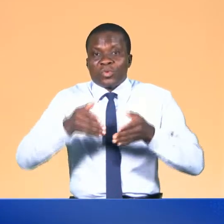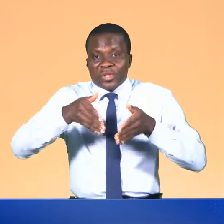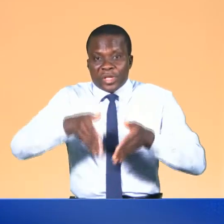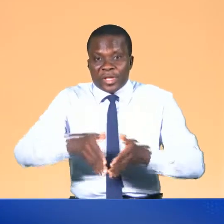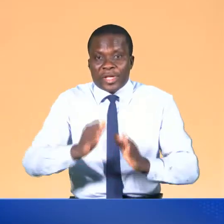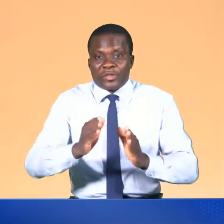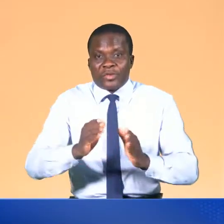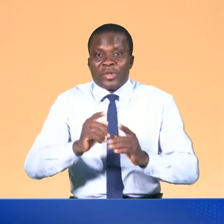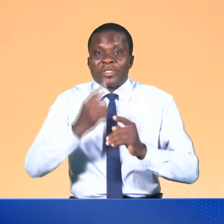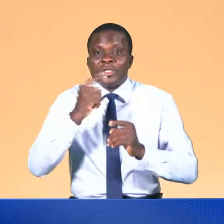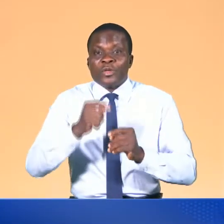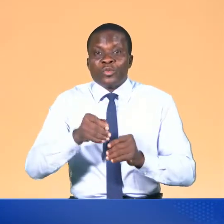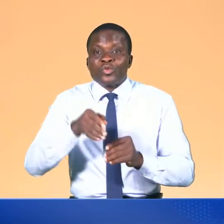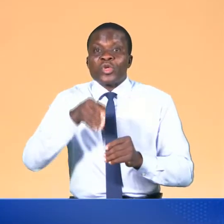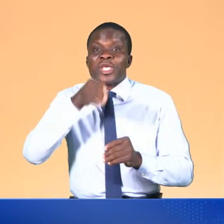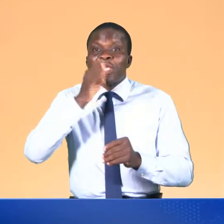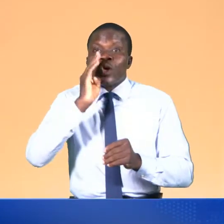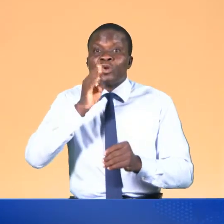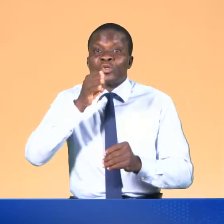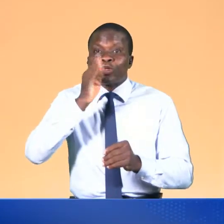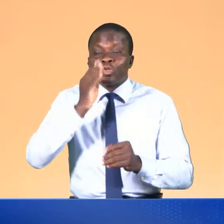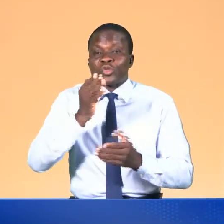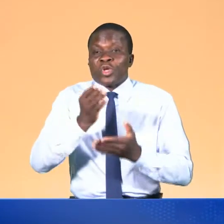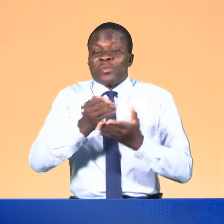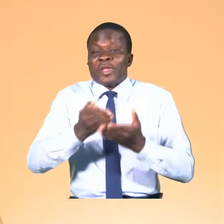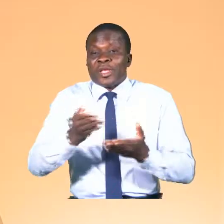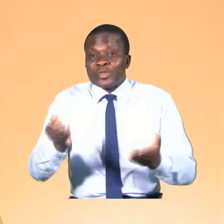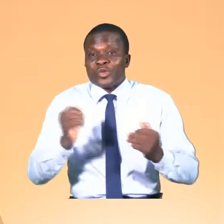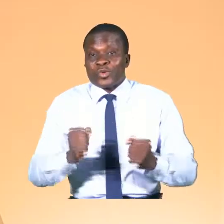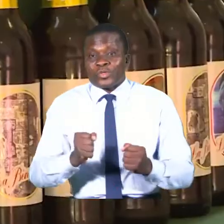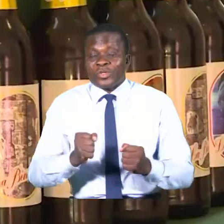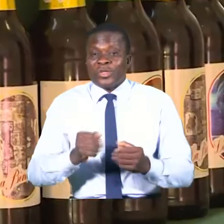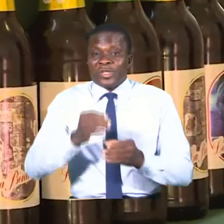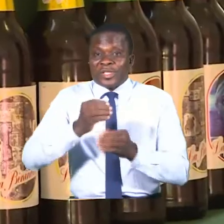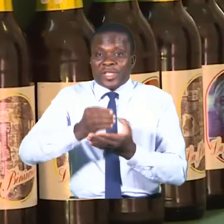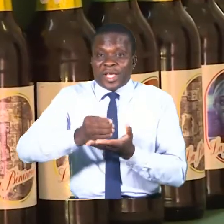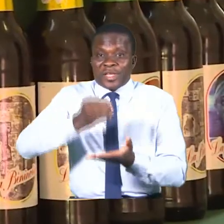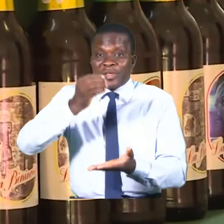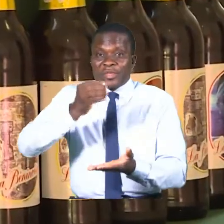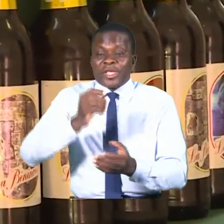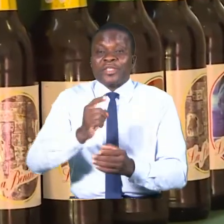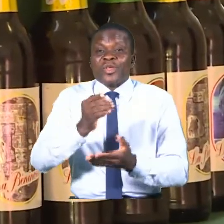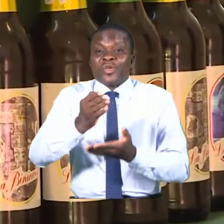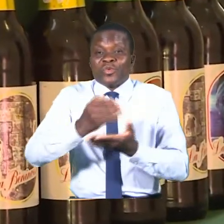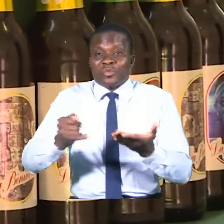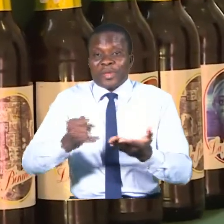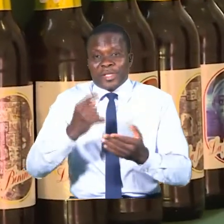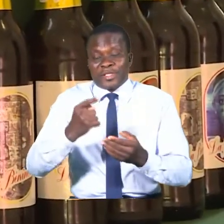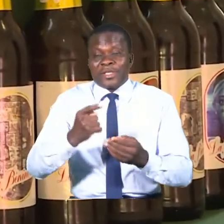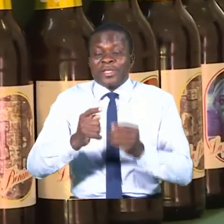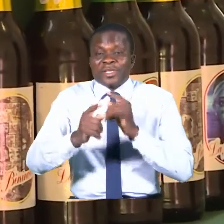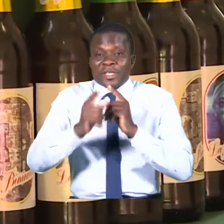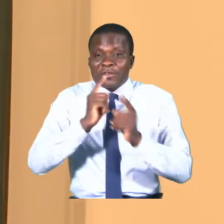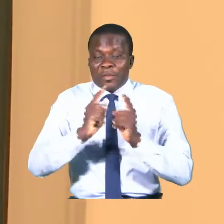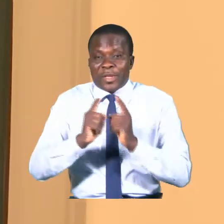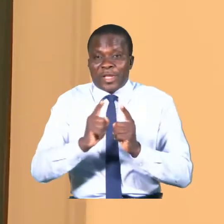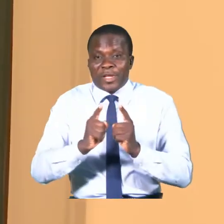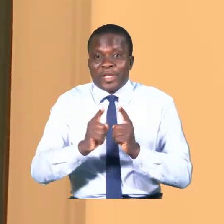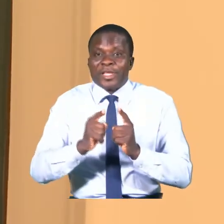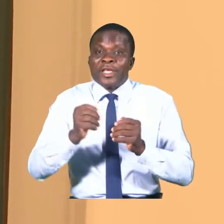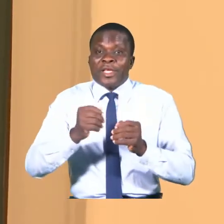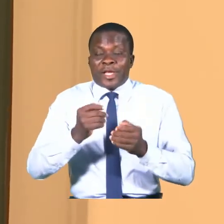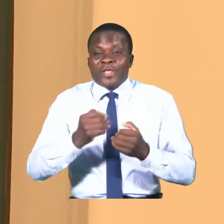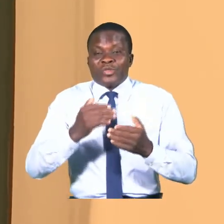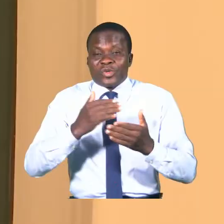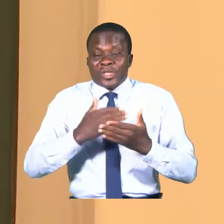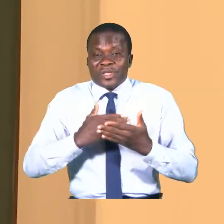'ensemble des consommateurs au travers de l'étiquetage sur nos bouteilles. Un volet qui s'adressera aux amateurs d